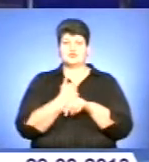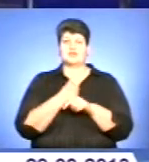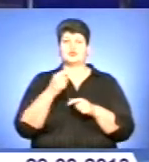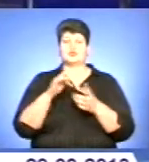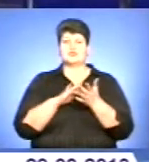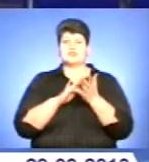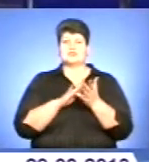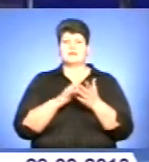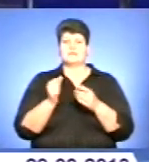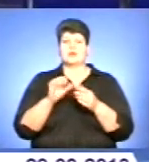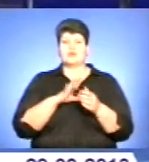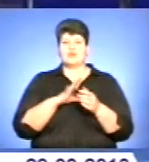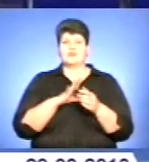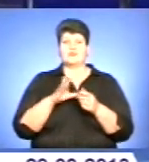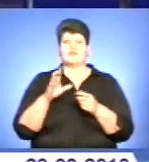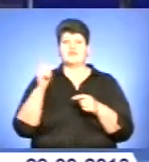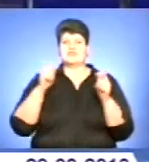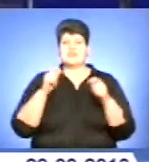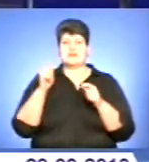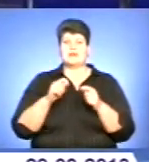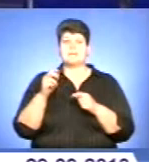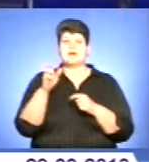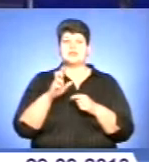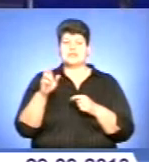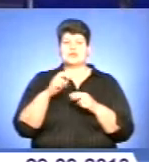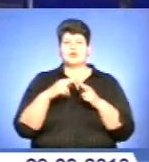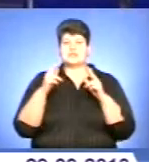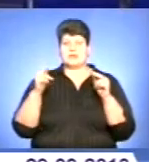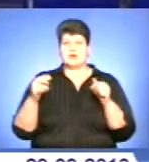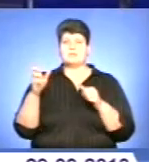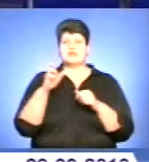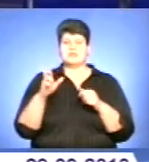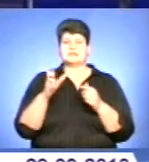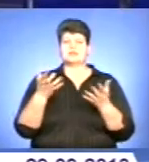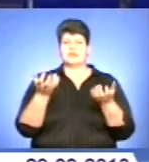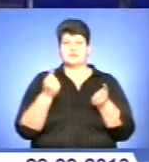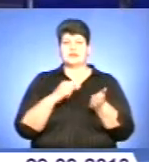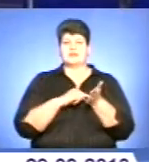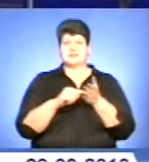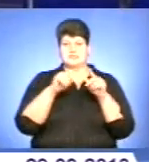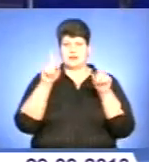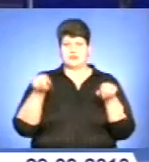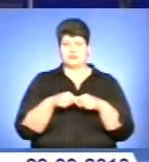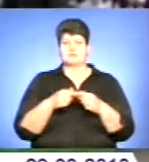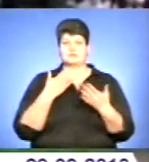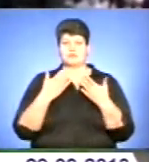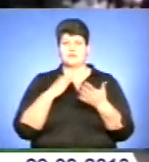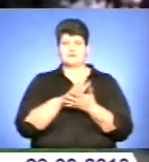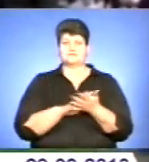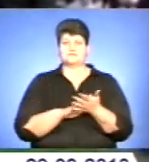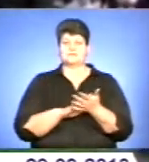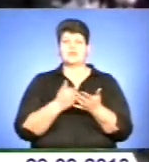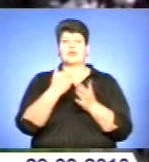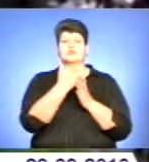рейтингу став фестиваль Бережанського замку. З бережанцями, які отримали відзнаку, спілкувалася Ірина Демчук. До